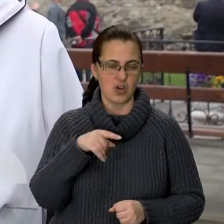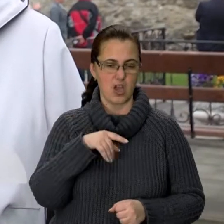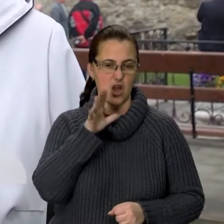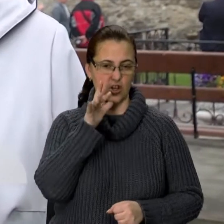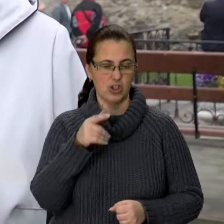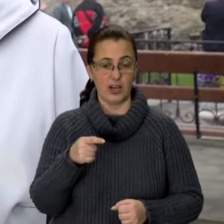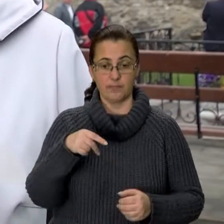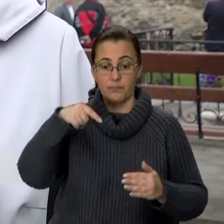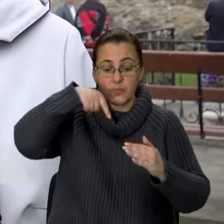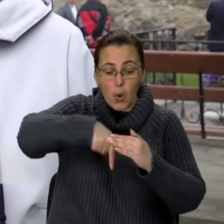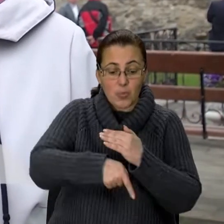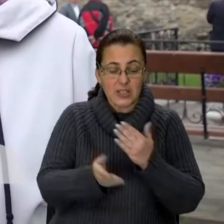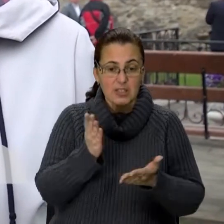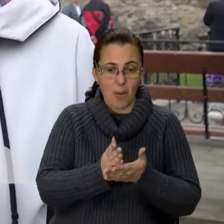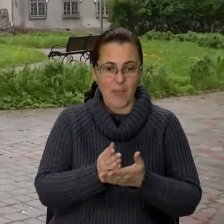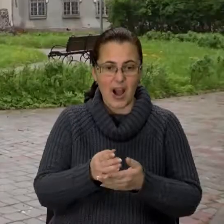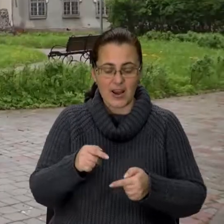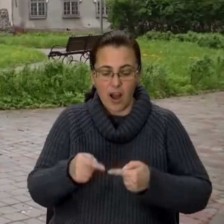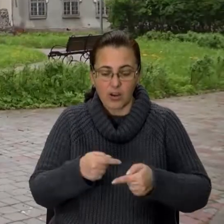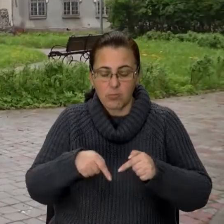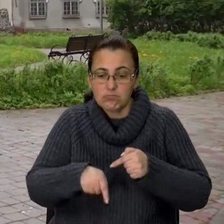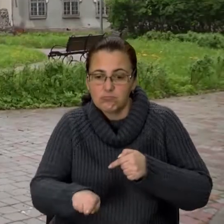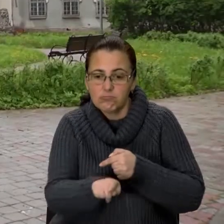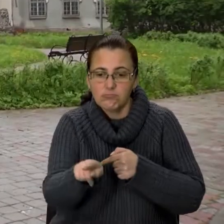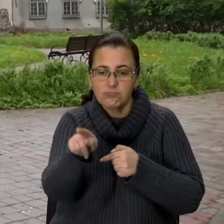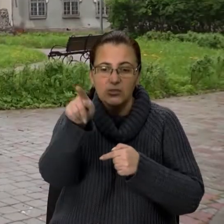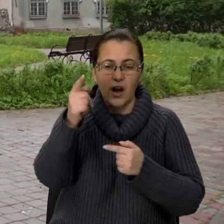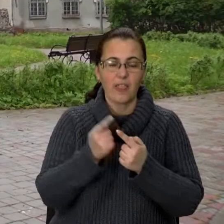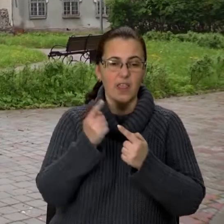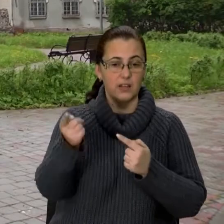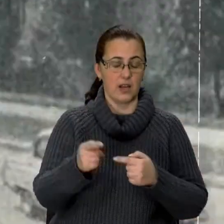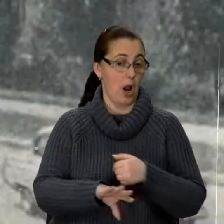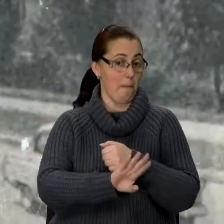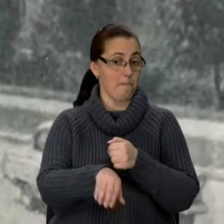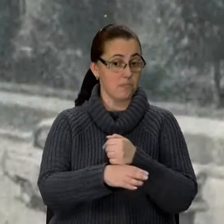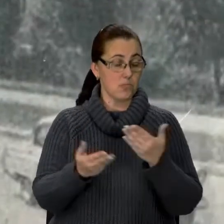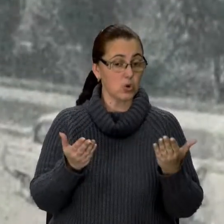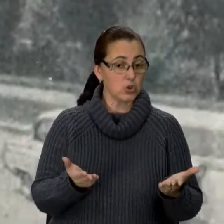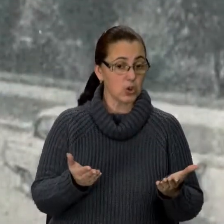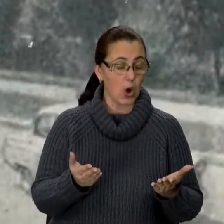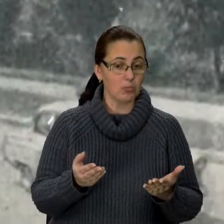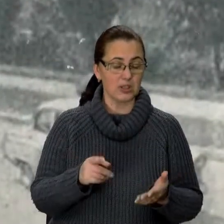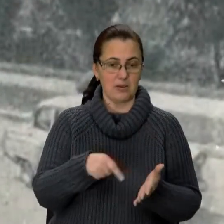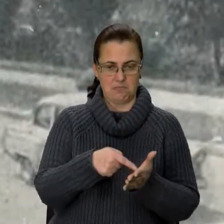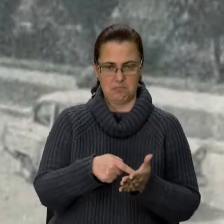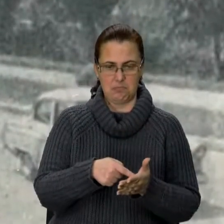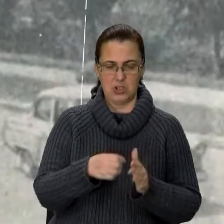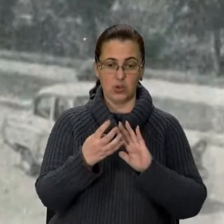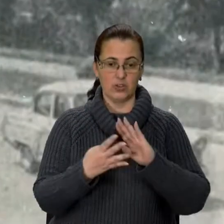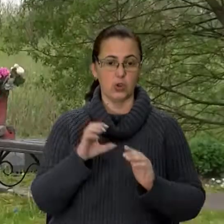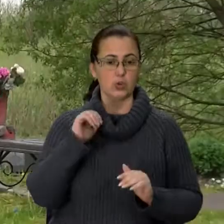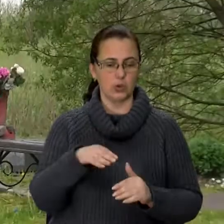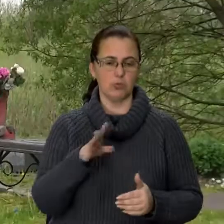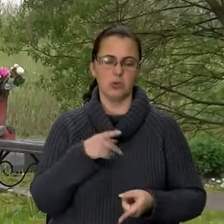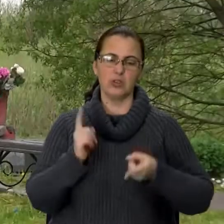вийти за межі цього храму. А що цікавого у пустометах? Це містечко у 19 столітті було справжнім